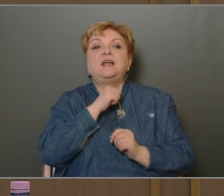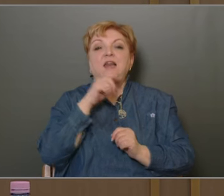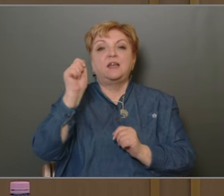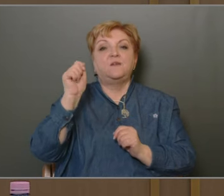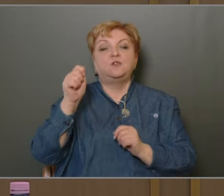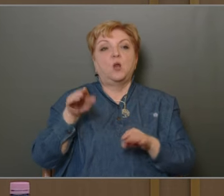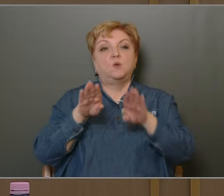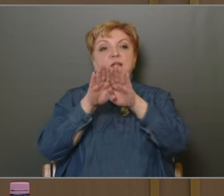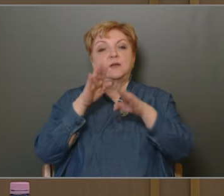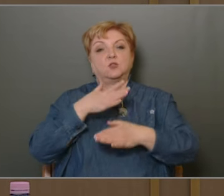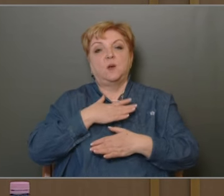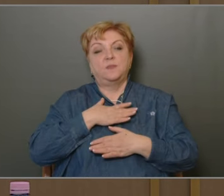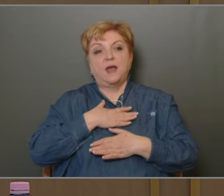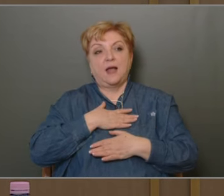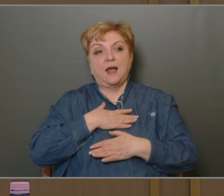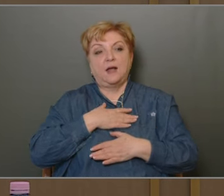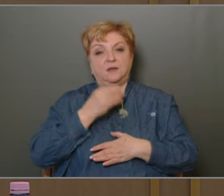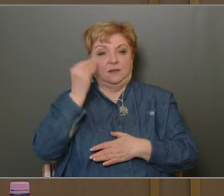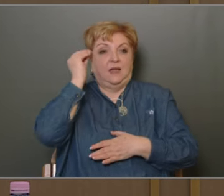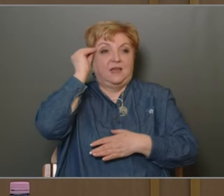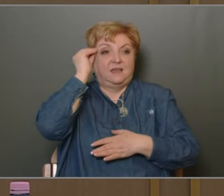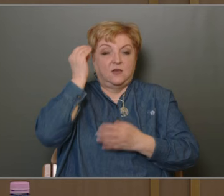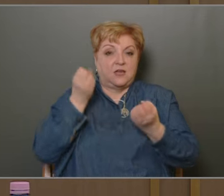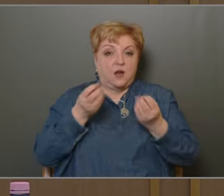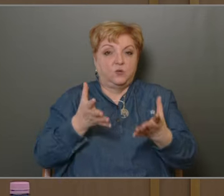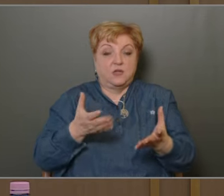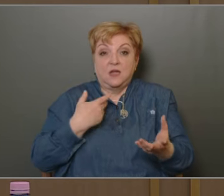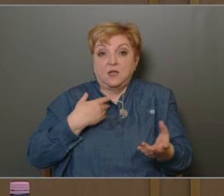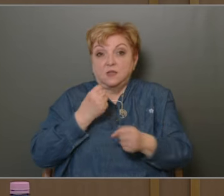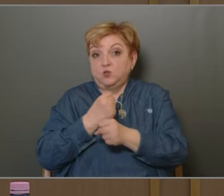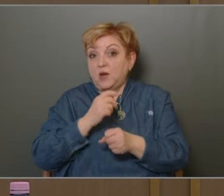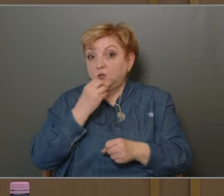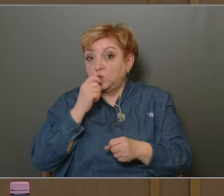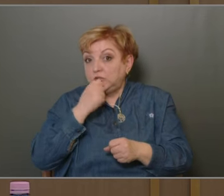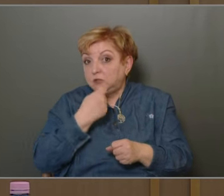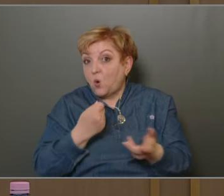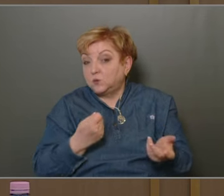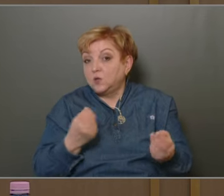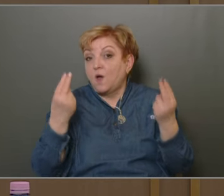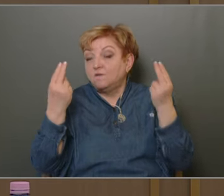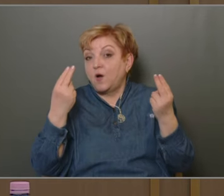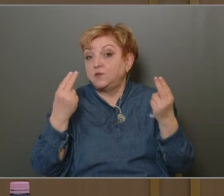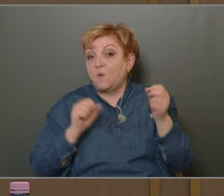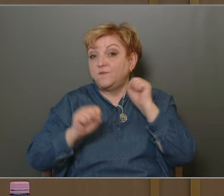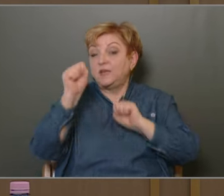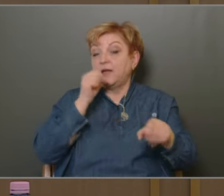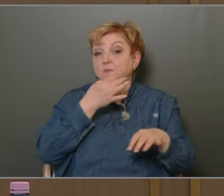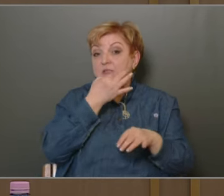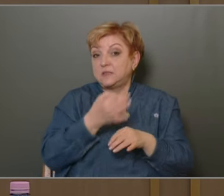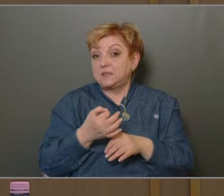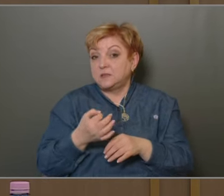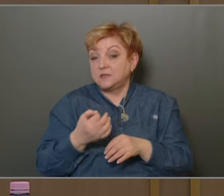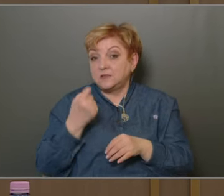Gergely képviselőtársamnál azt mondja, értív az előterjesztést, hát nem is csináltunk titkot belőle. Vagyonvédelmi szempontból